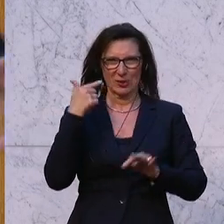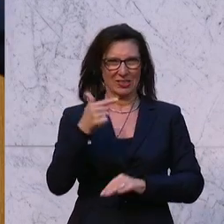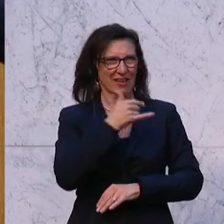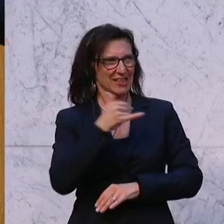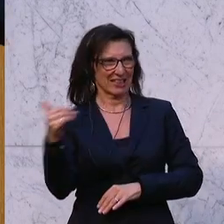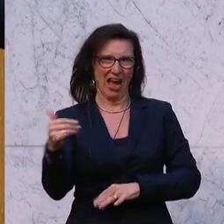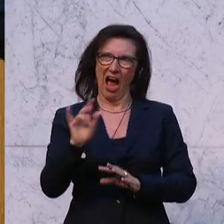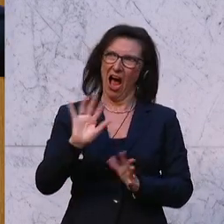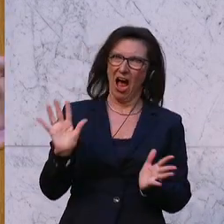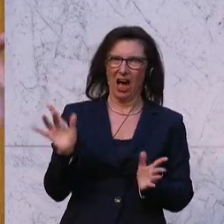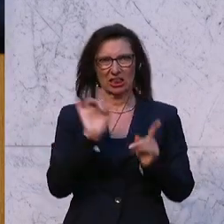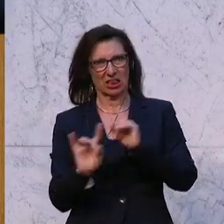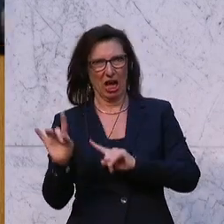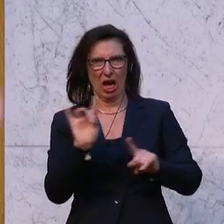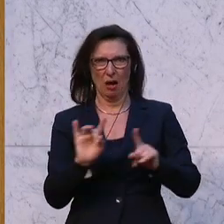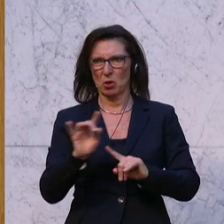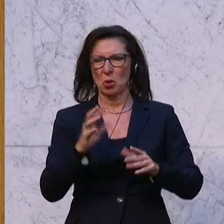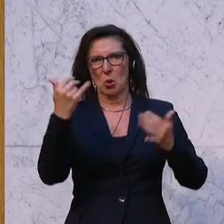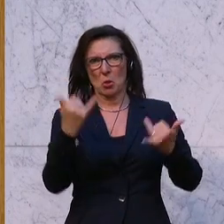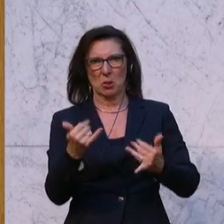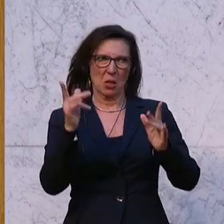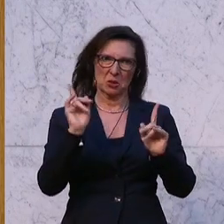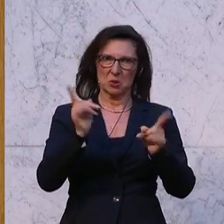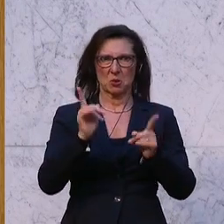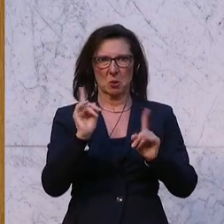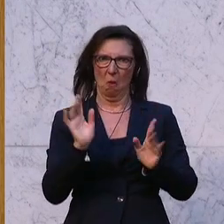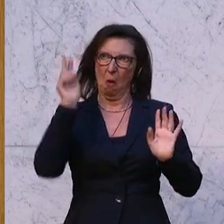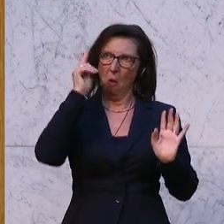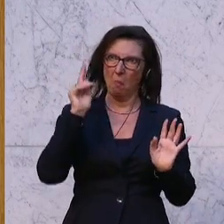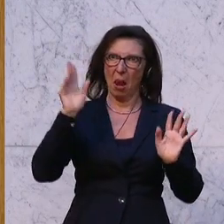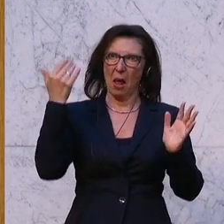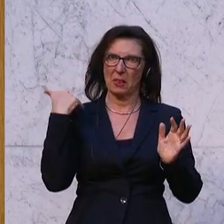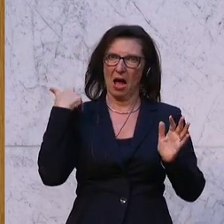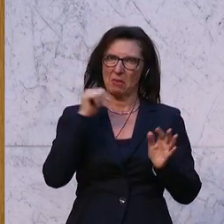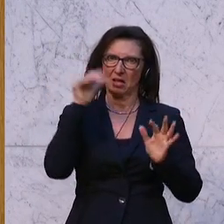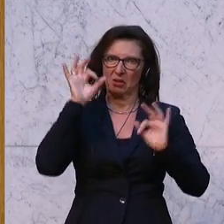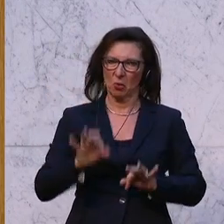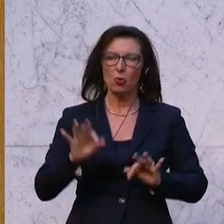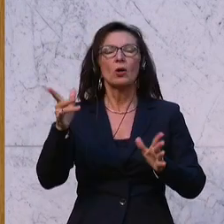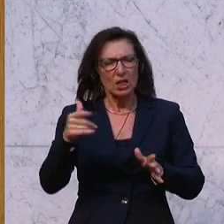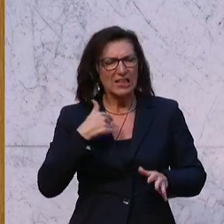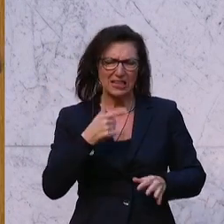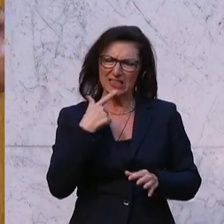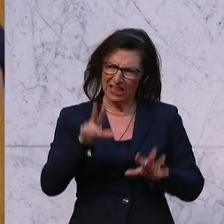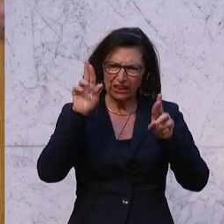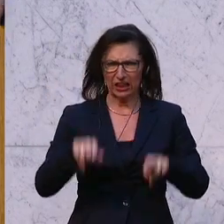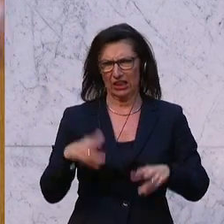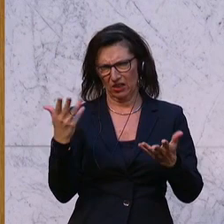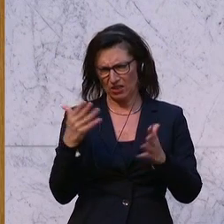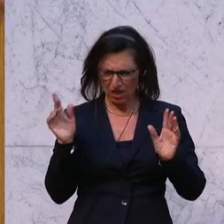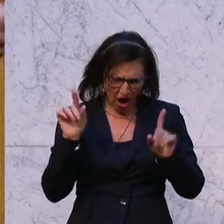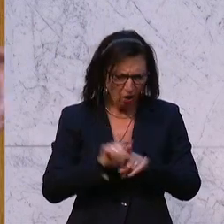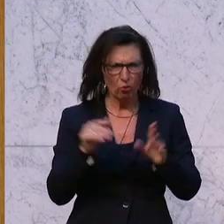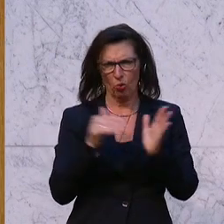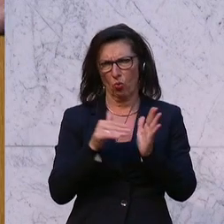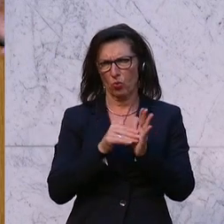besteht, die Frage, es gibt es den Zeitpunkt X, wo wer sagt, das sollte man eigentlich hinterfragen. Und daher hält es für grundsätzlich richtig und notwendig, auch sich klar